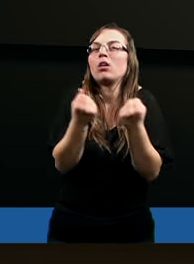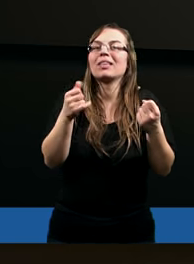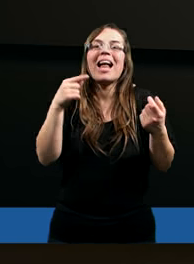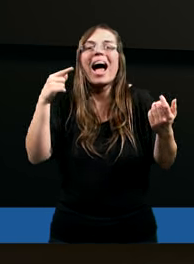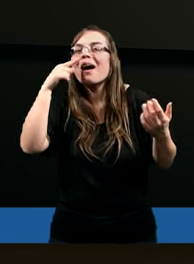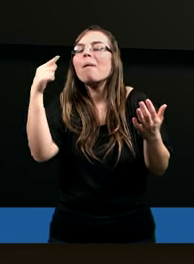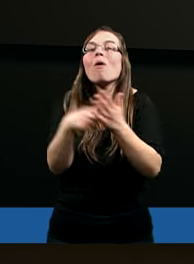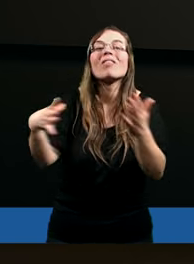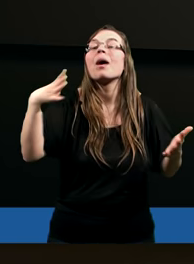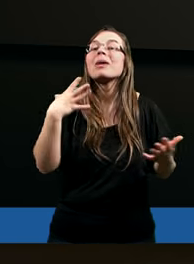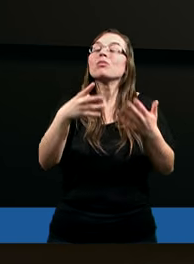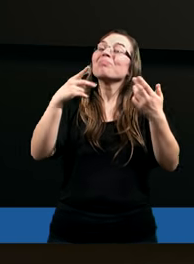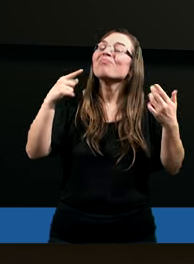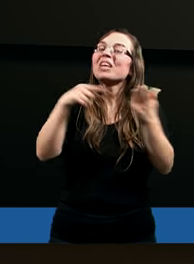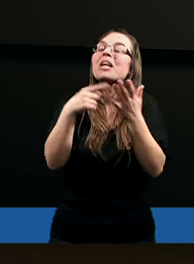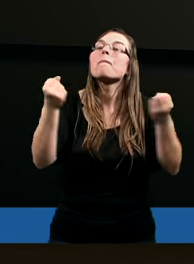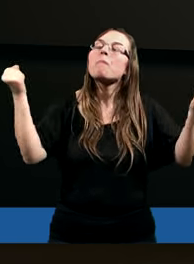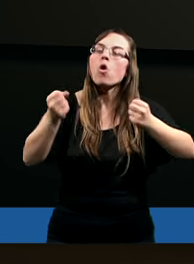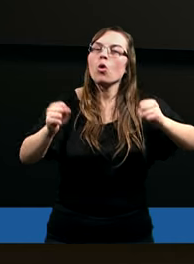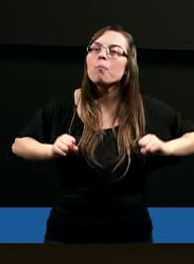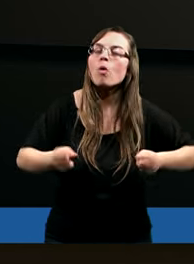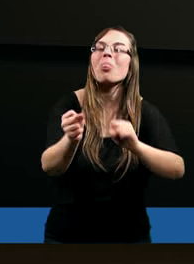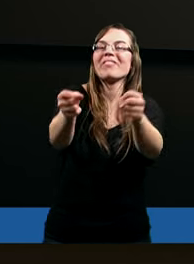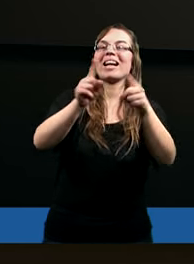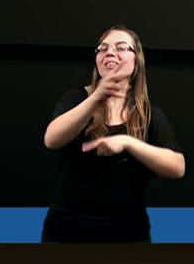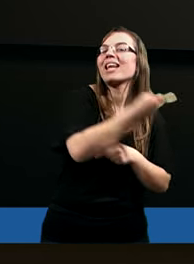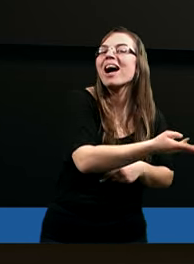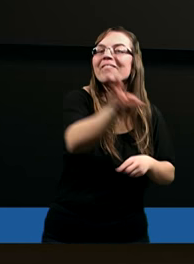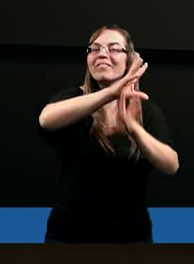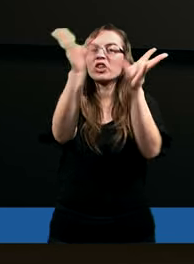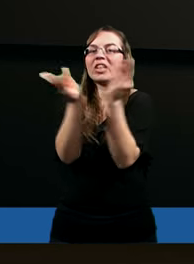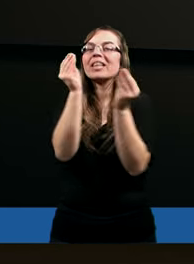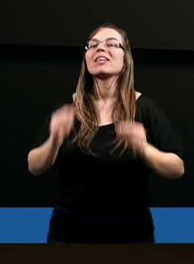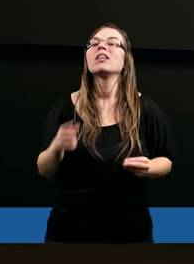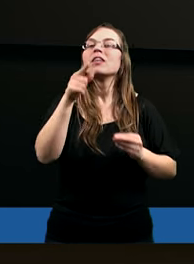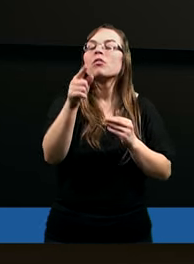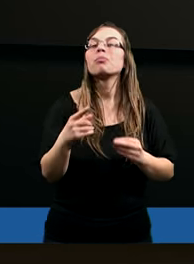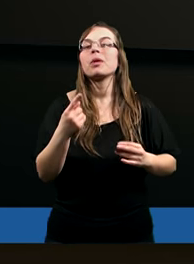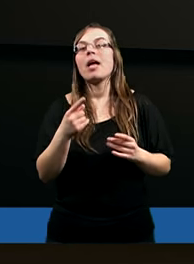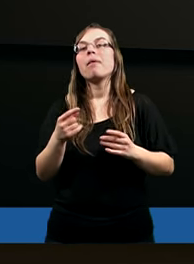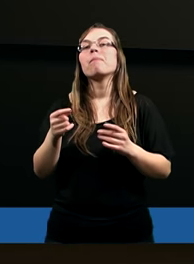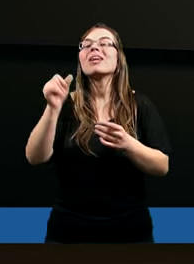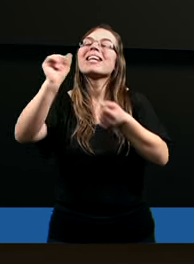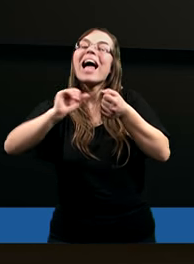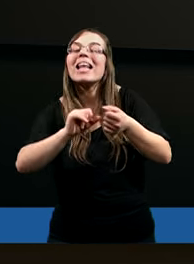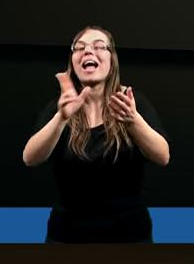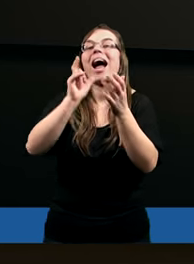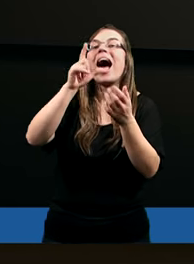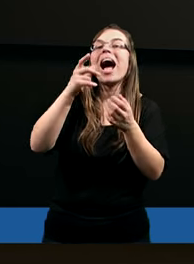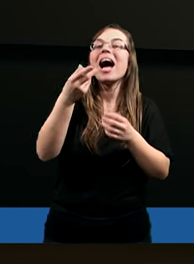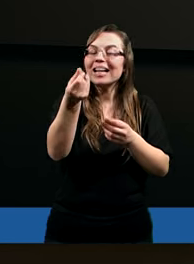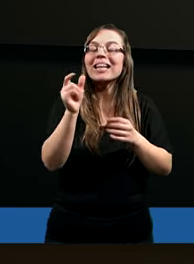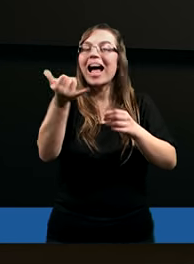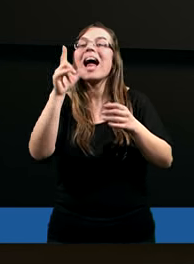być odpowiednią motywacją. Z jednej strony świętość Boga, a druga z drugiej cena, za jaką